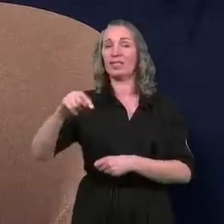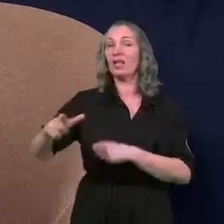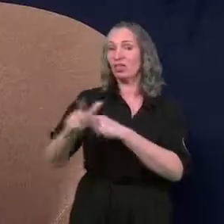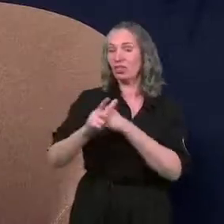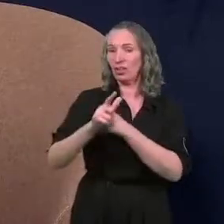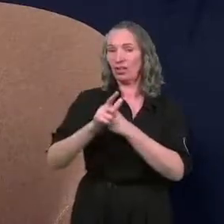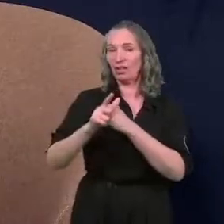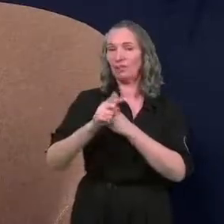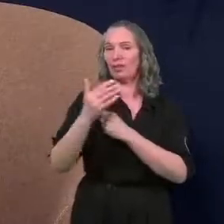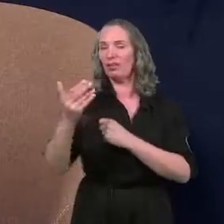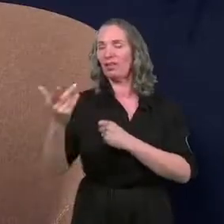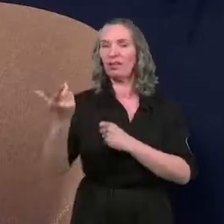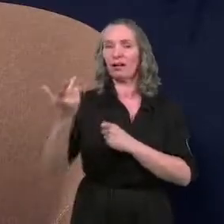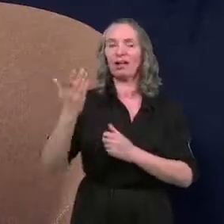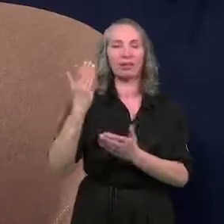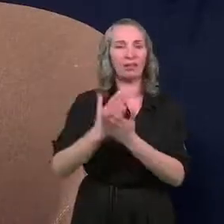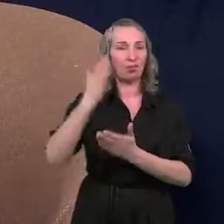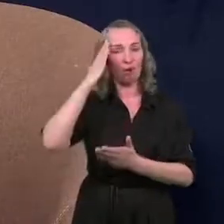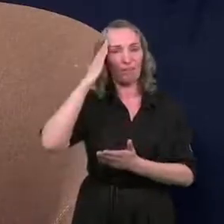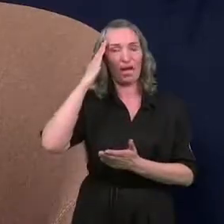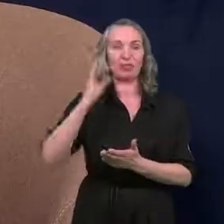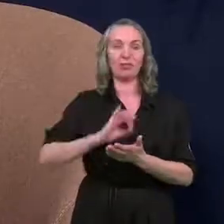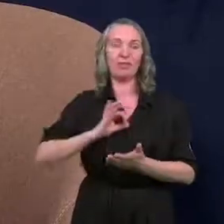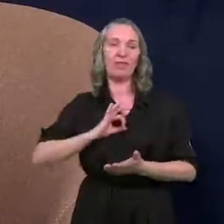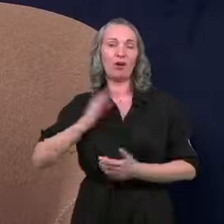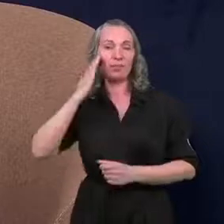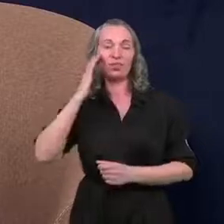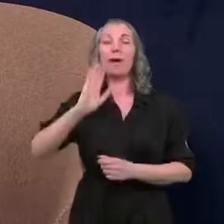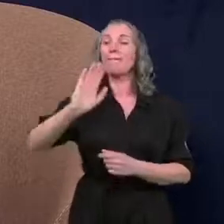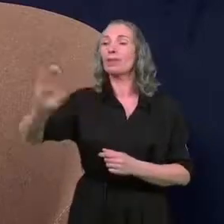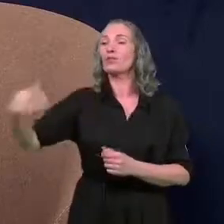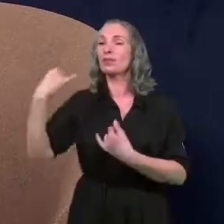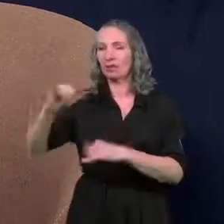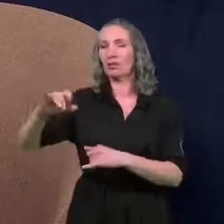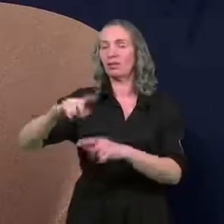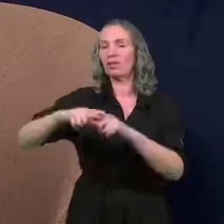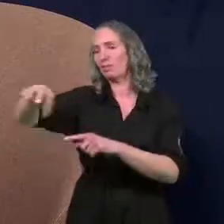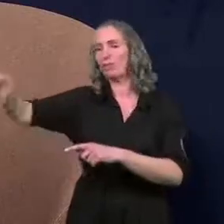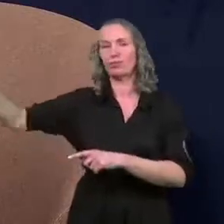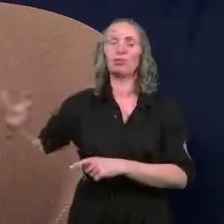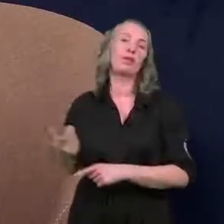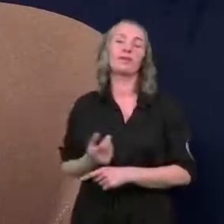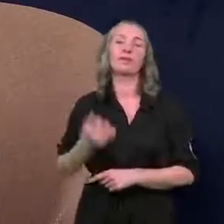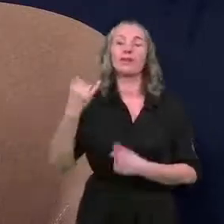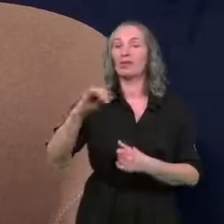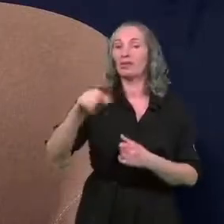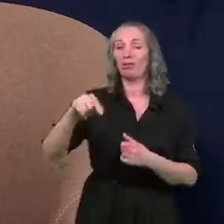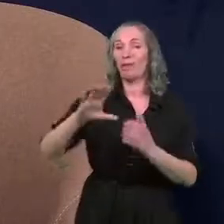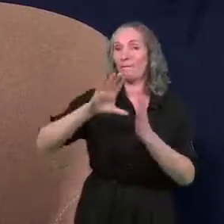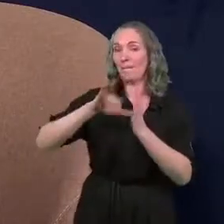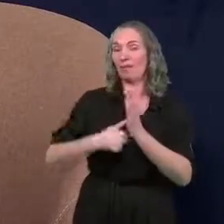kilka zasobów miasta. Pozostałe są to z innych podmiotów, ale to miasto musi